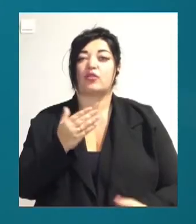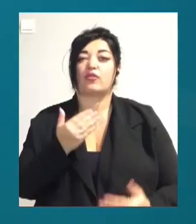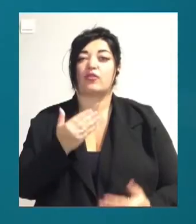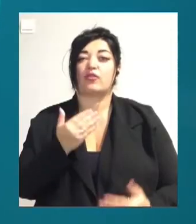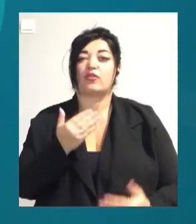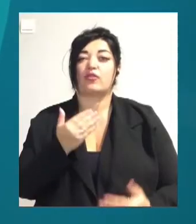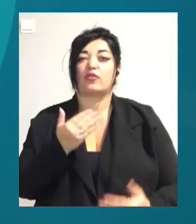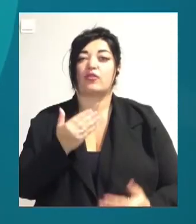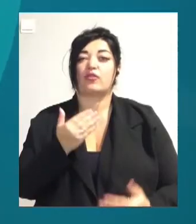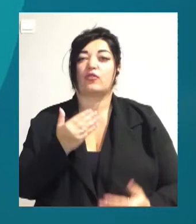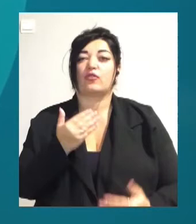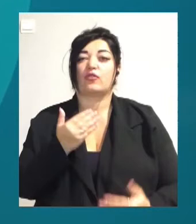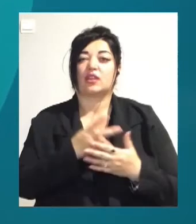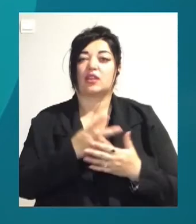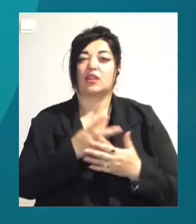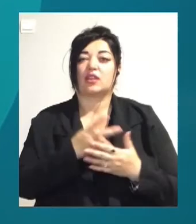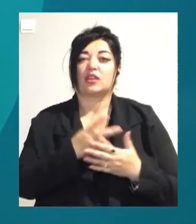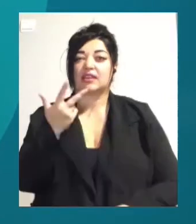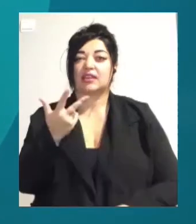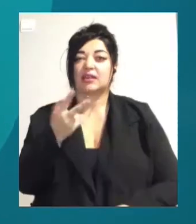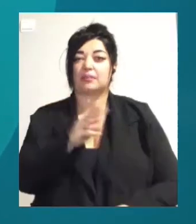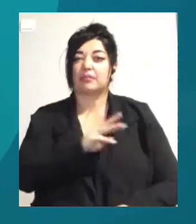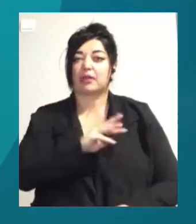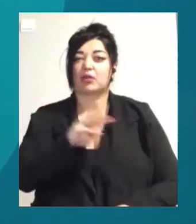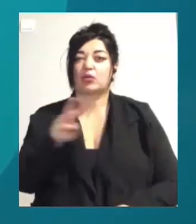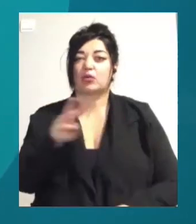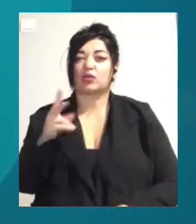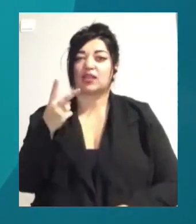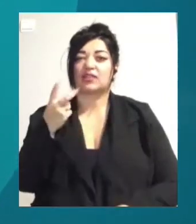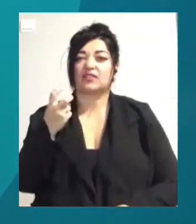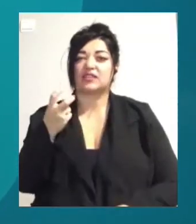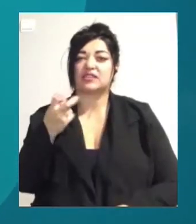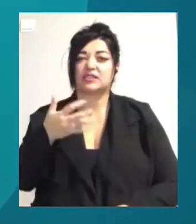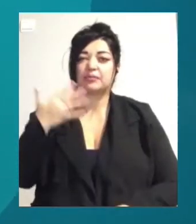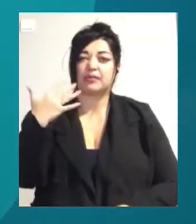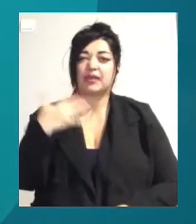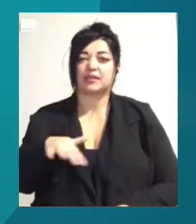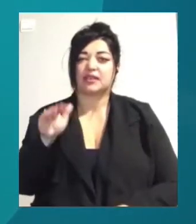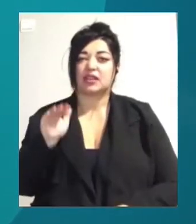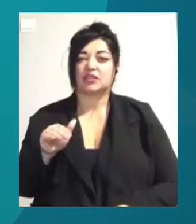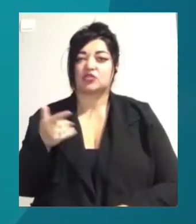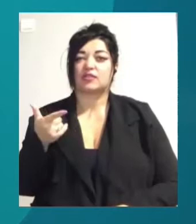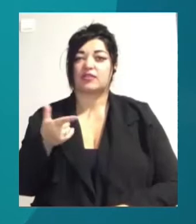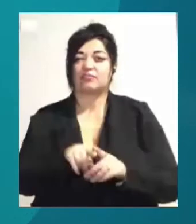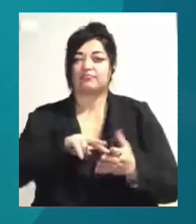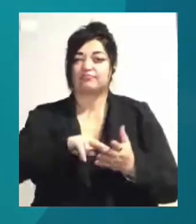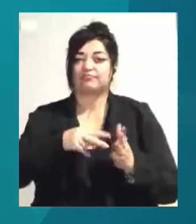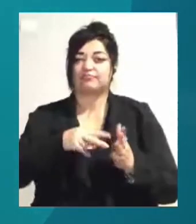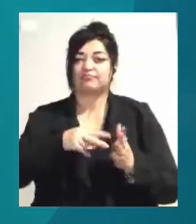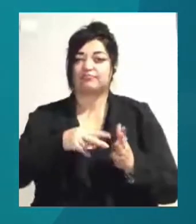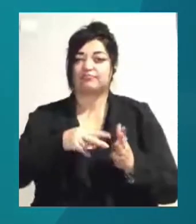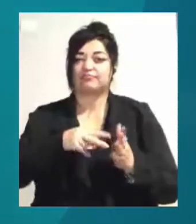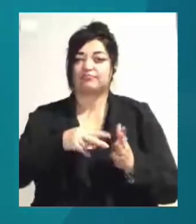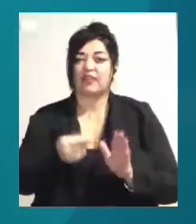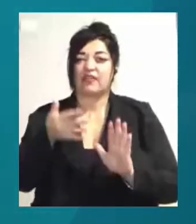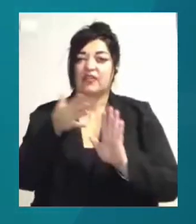3 мільйони 250 тисяч гривень. Таку суму планують витратити на закупівлю 10 тисяч швидких тестів для